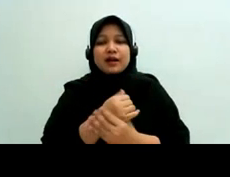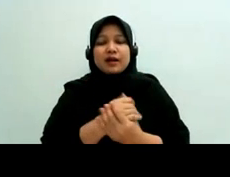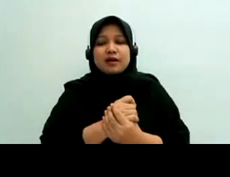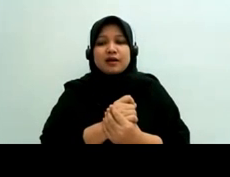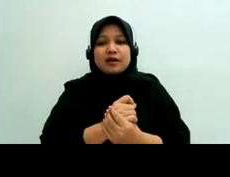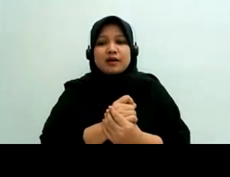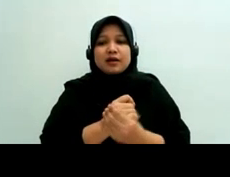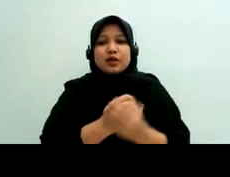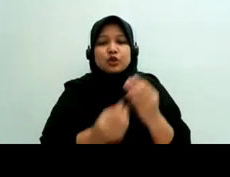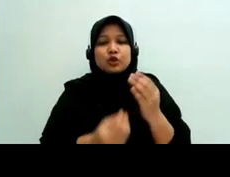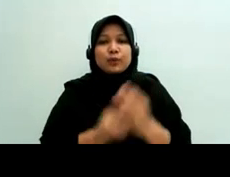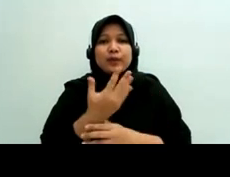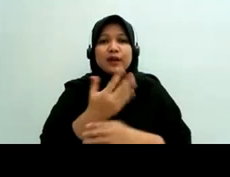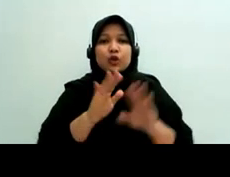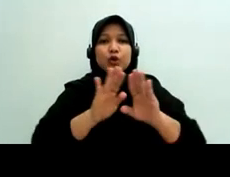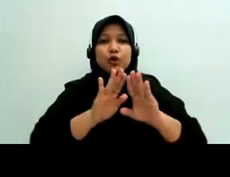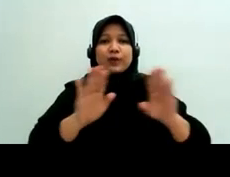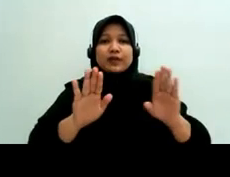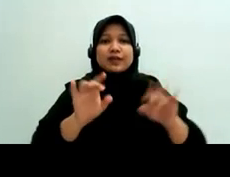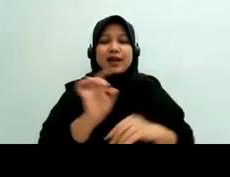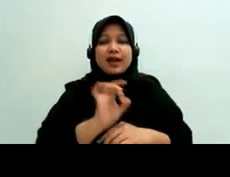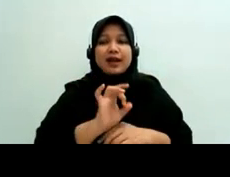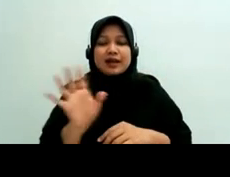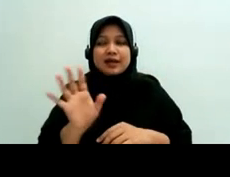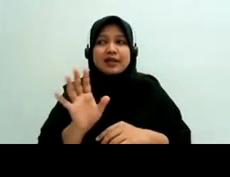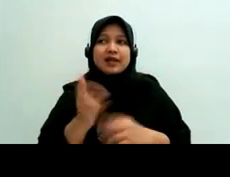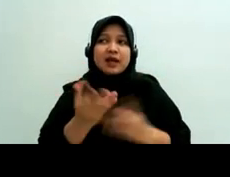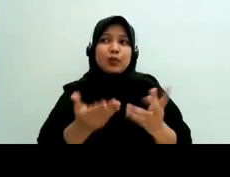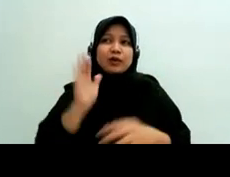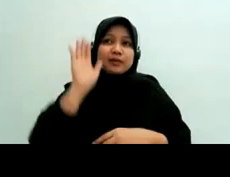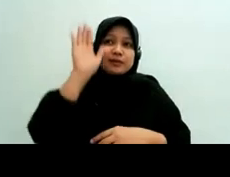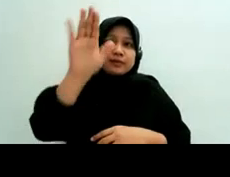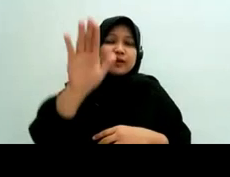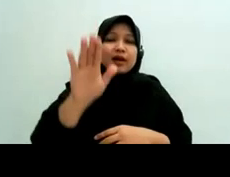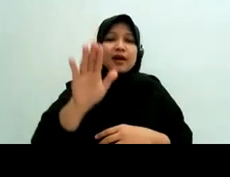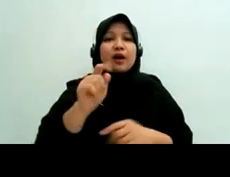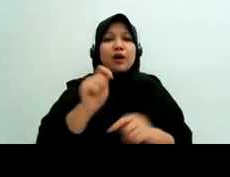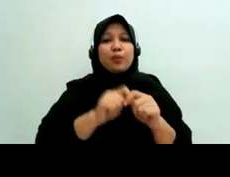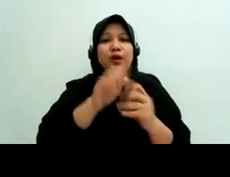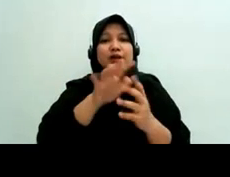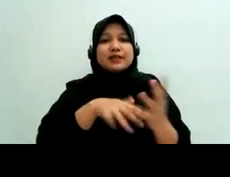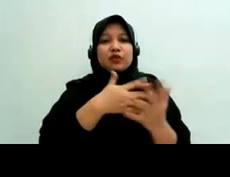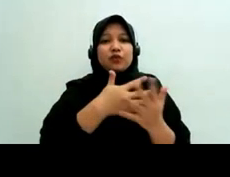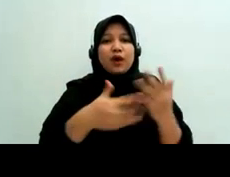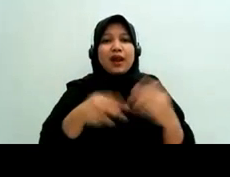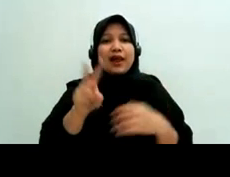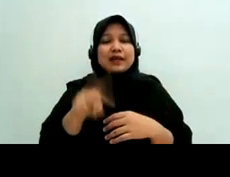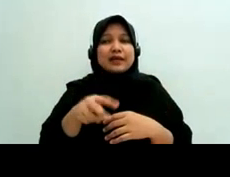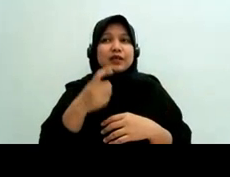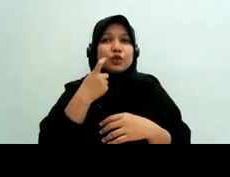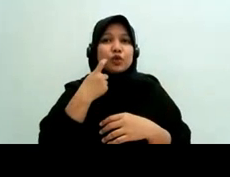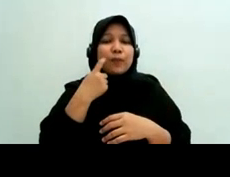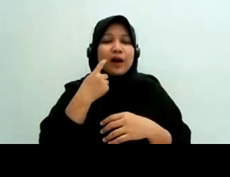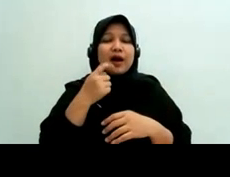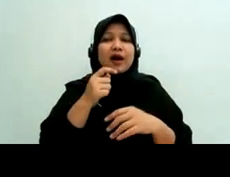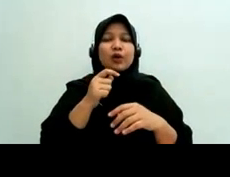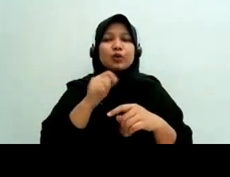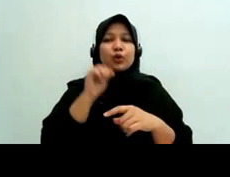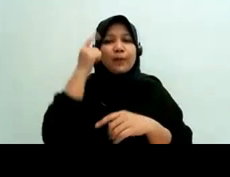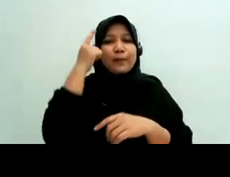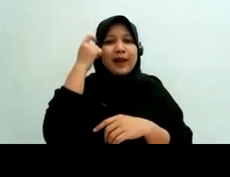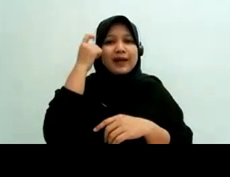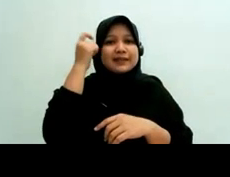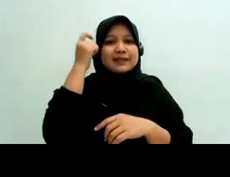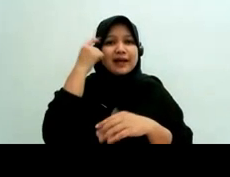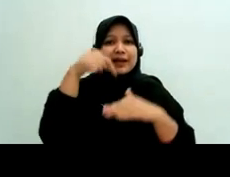media lain gitu mungkin memang one day kita perlu diagendakan belajar gitu poin-poin yang kita